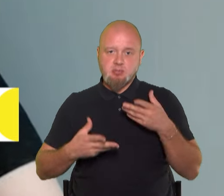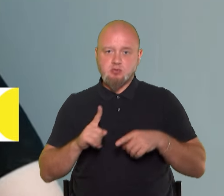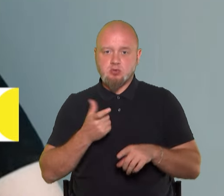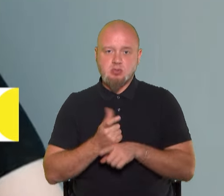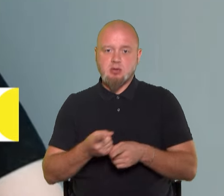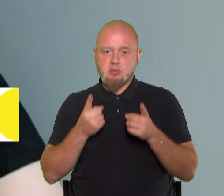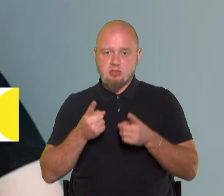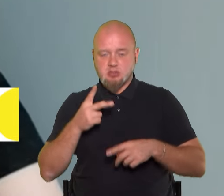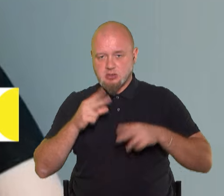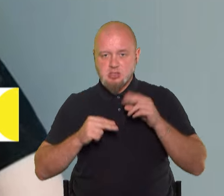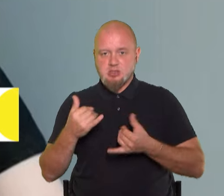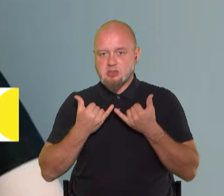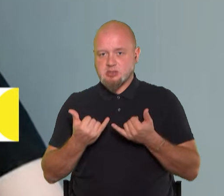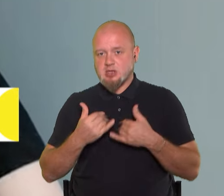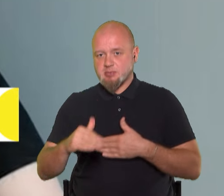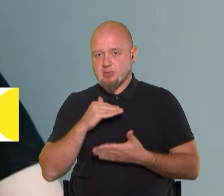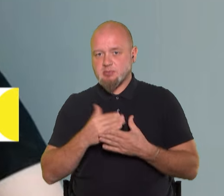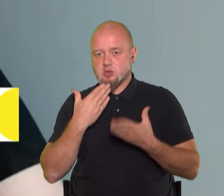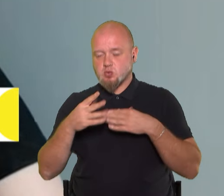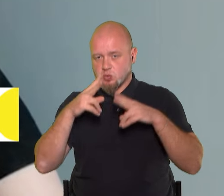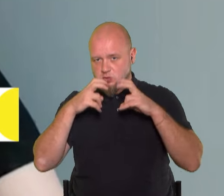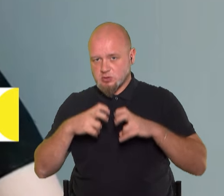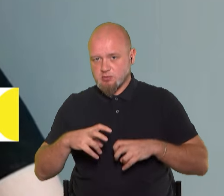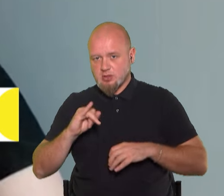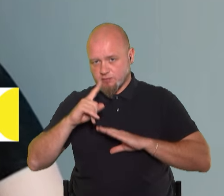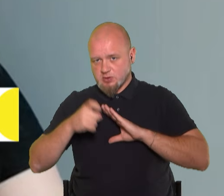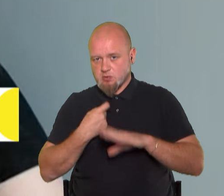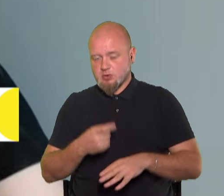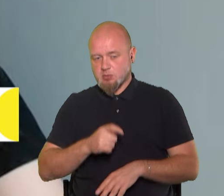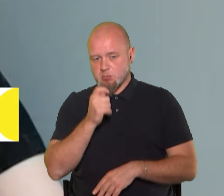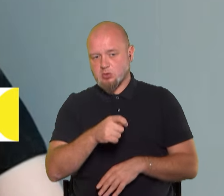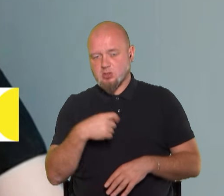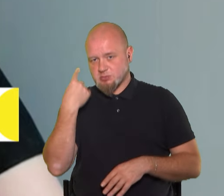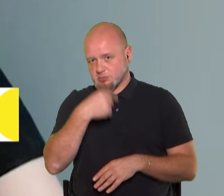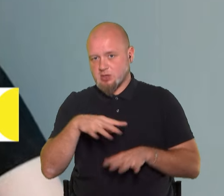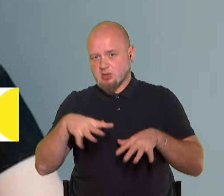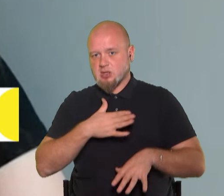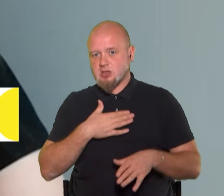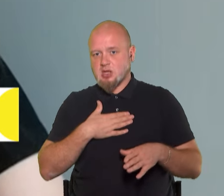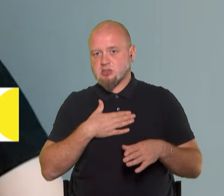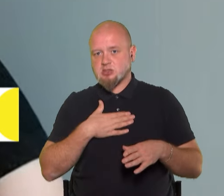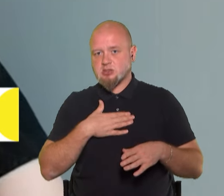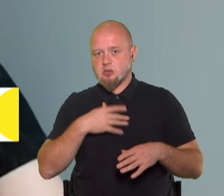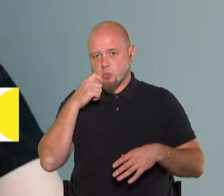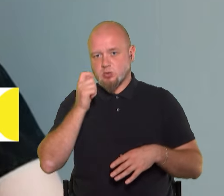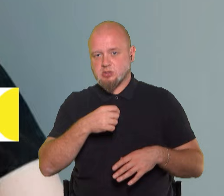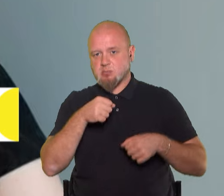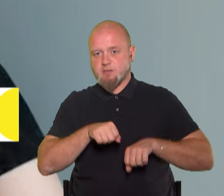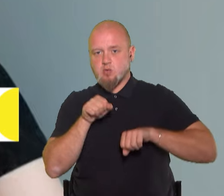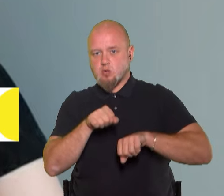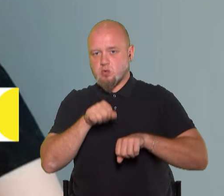найбільші надії зараз принаймні щодо розслідування і встановлення покладається безпосередньо на наших українських